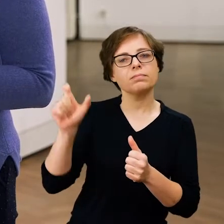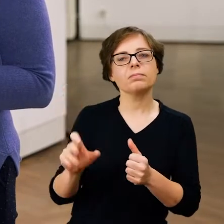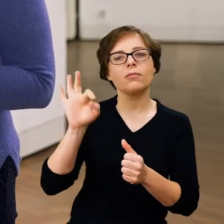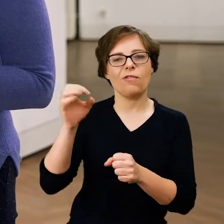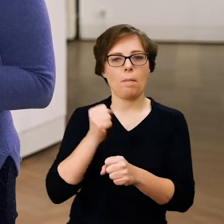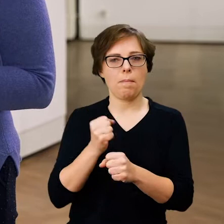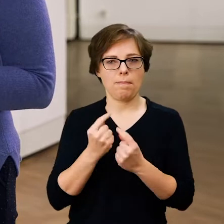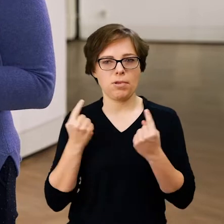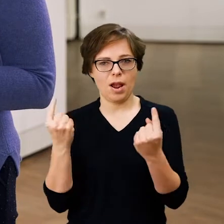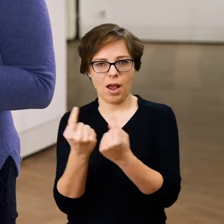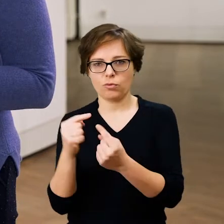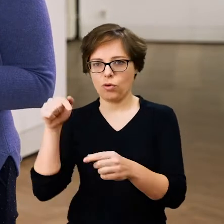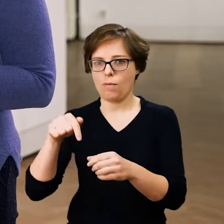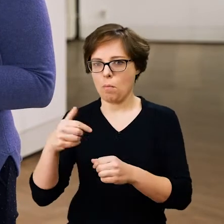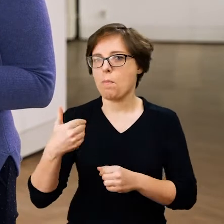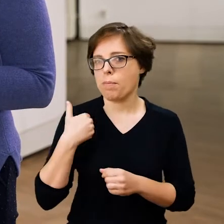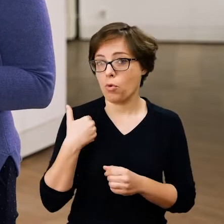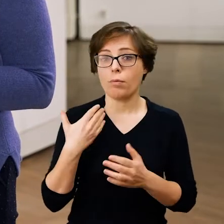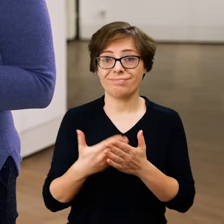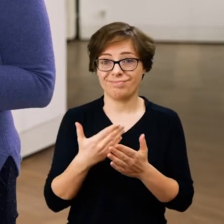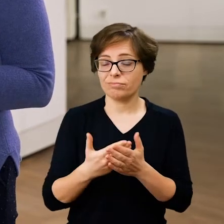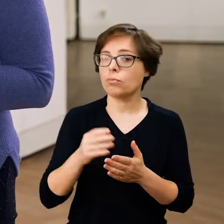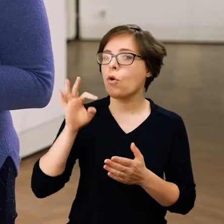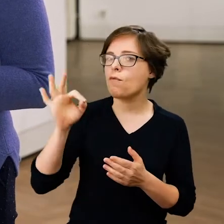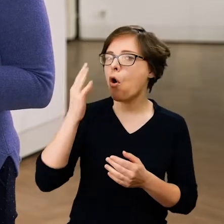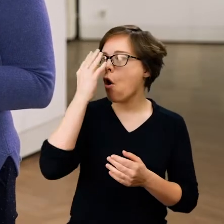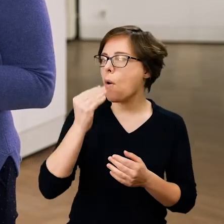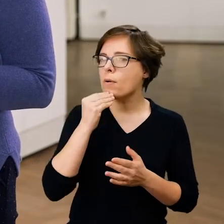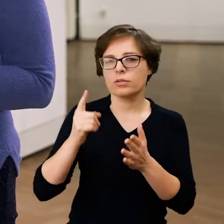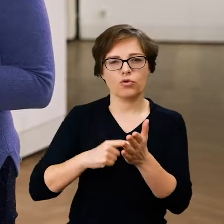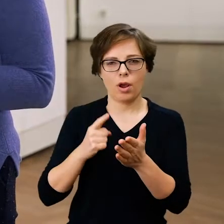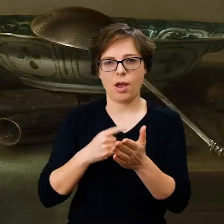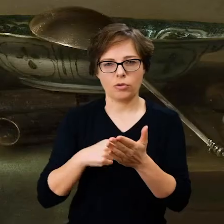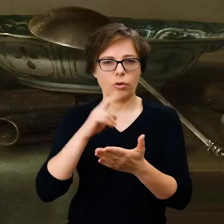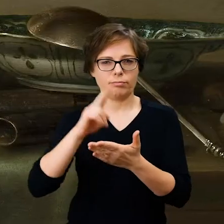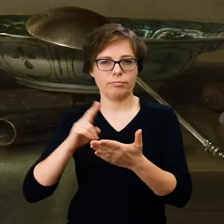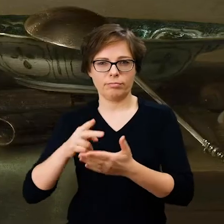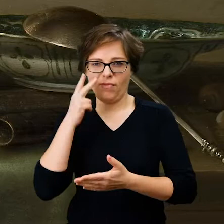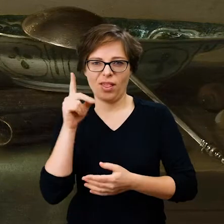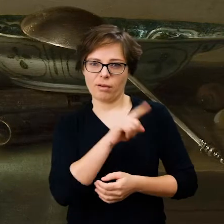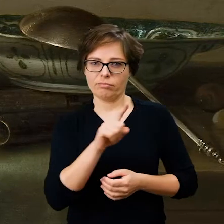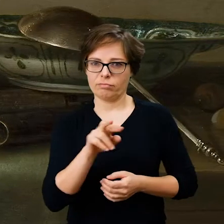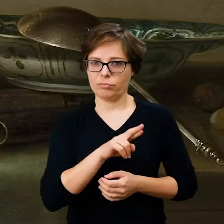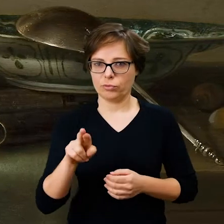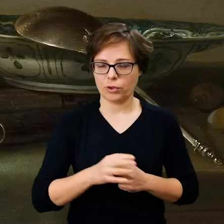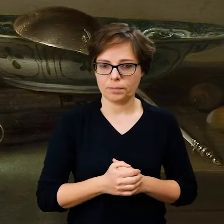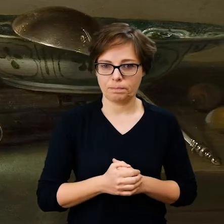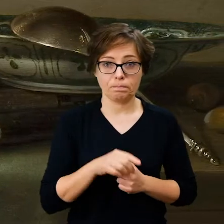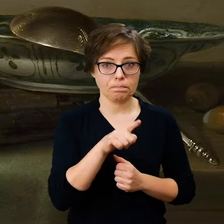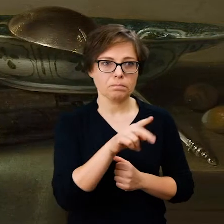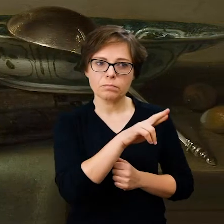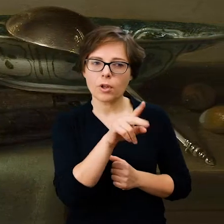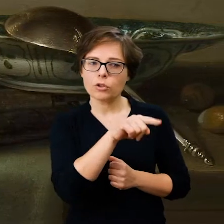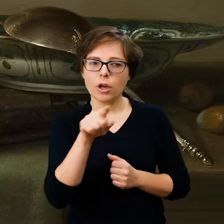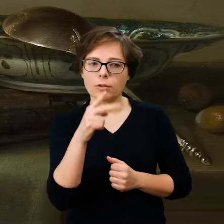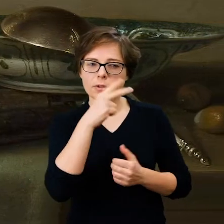pracowni artysty i z których on często tworzył swoje kompozycje. Precyzja, z jaką Heda ukazał